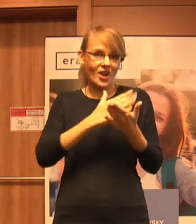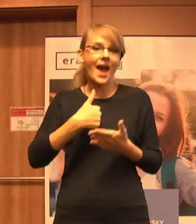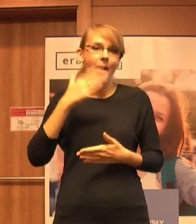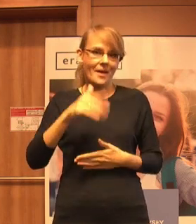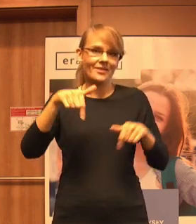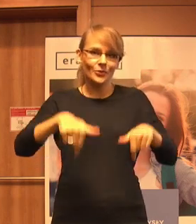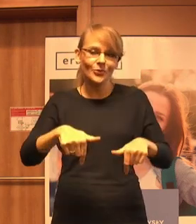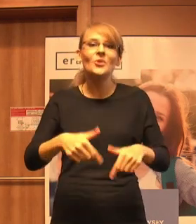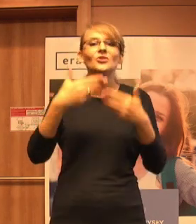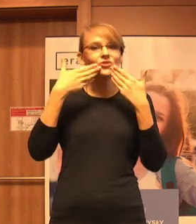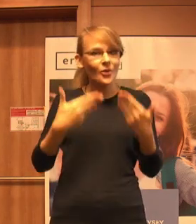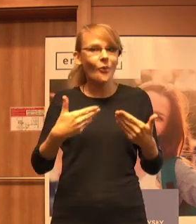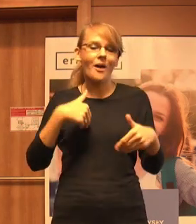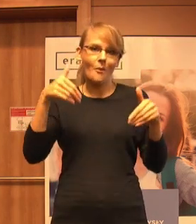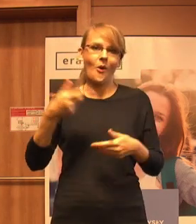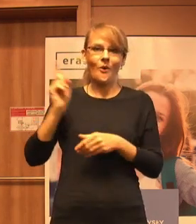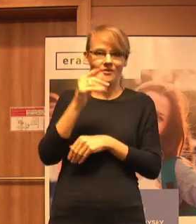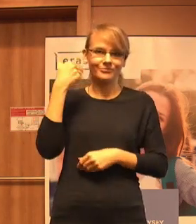Dziękuję bardzo za możliwość zabrania głosu.